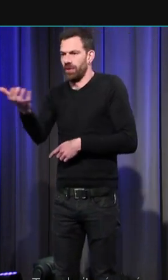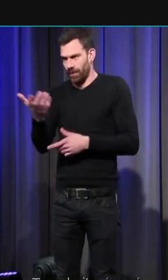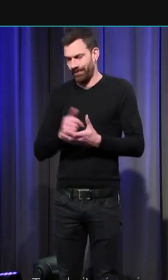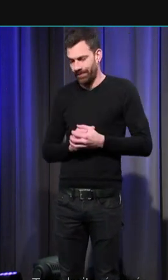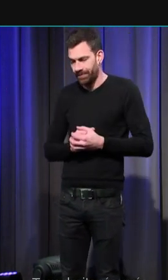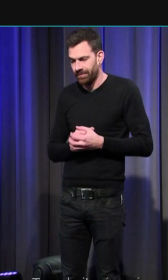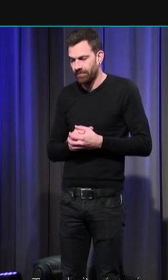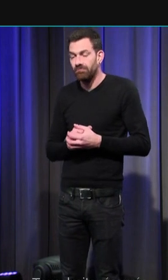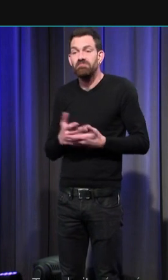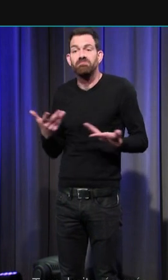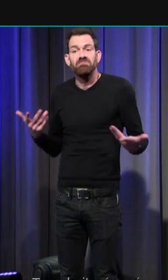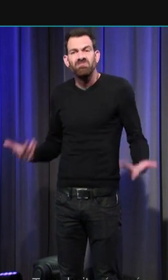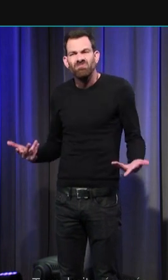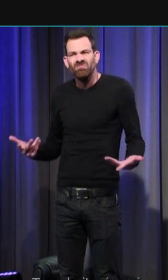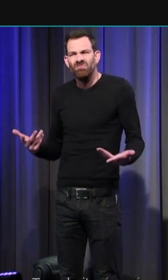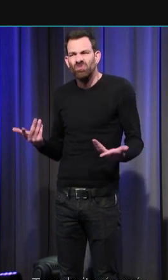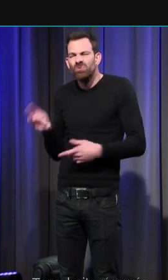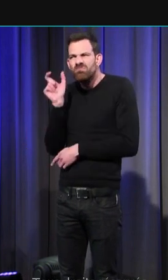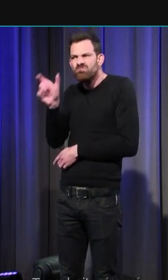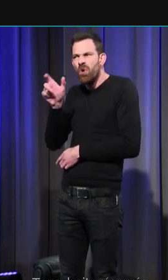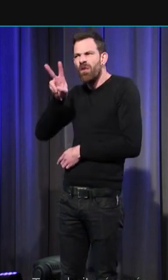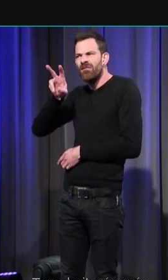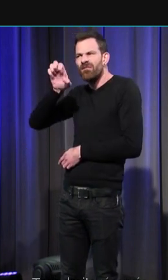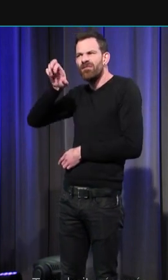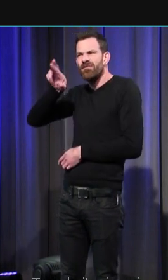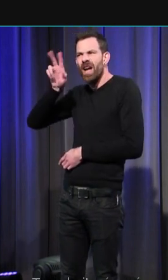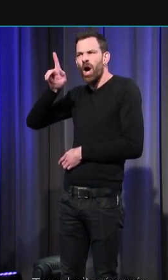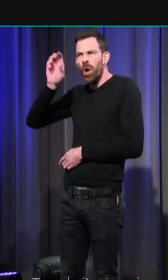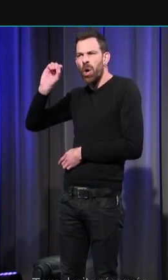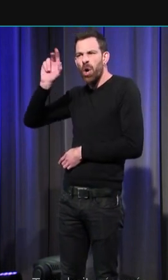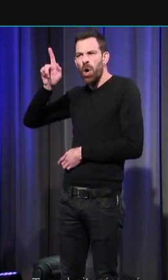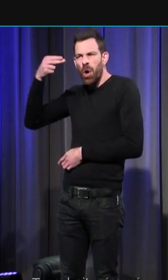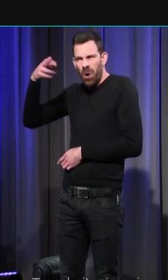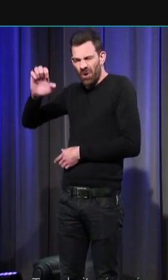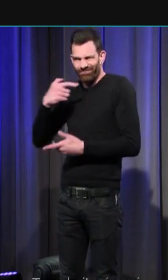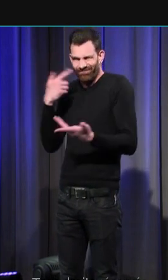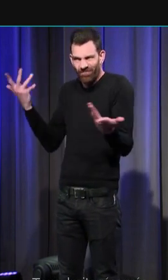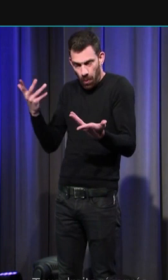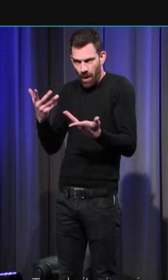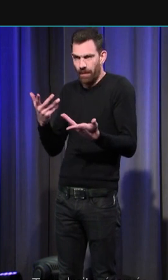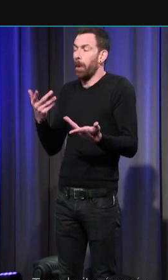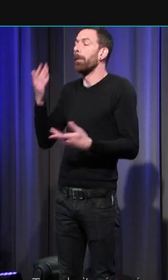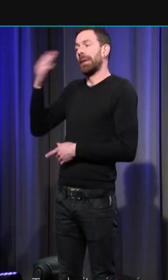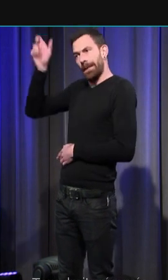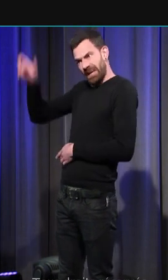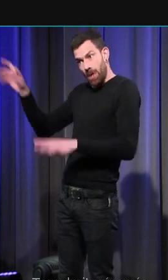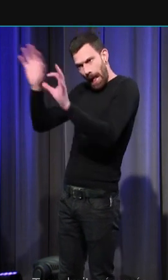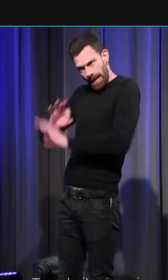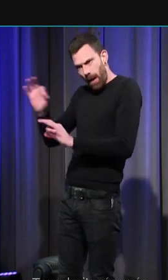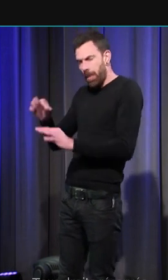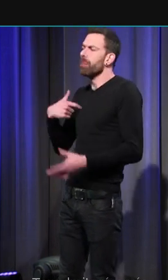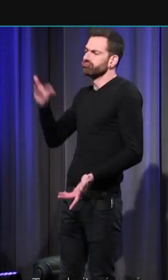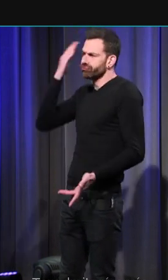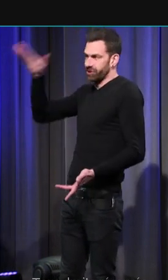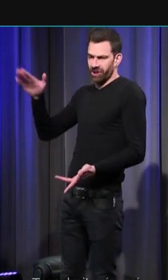Que savons-nous aujourd'hui de cette fameuse vergogne ? Nous savons certes reconnaître ceux qui n'en ont pas, ceux qui